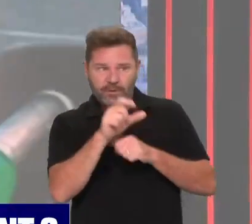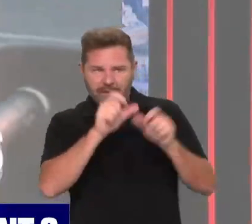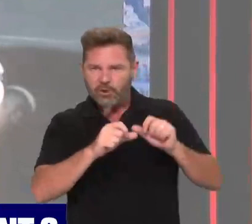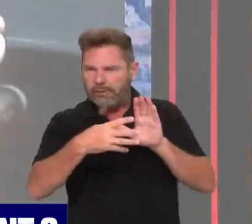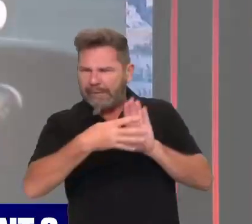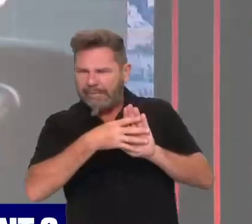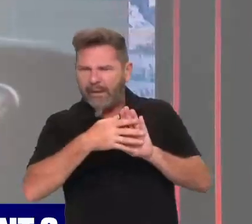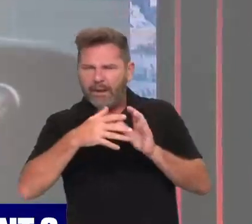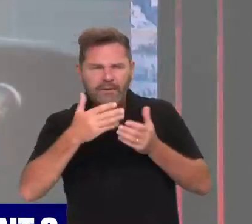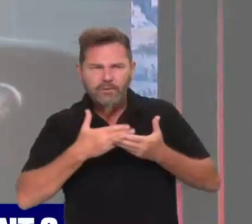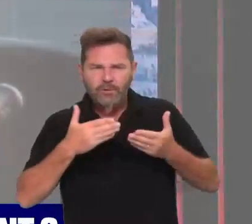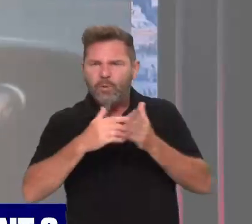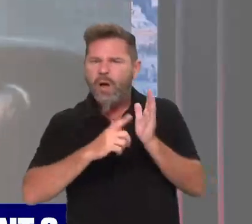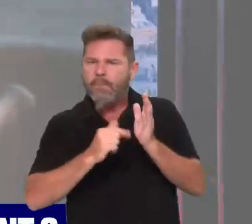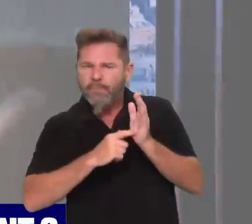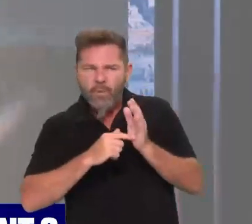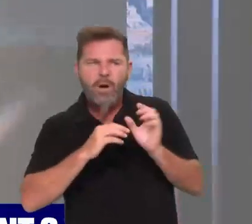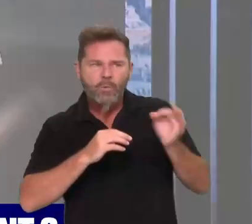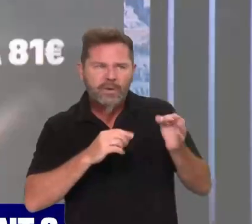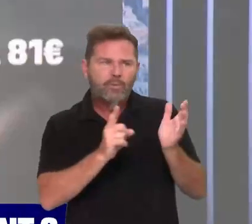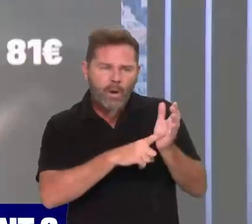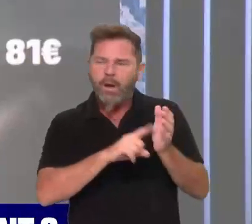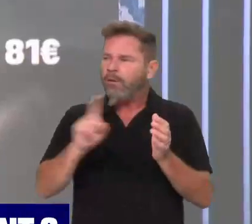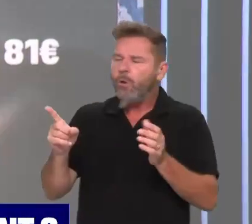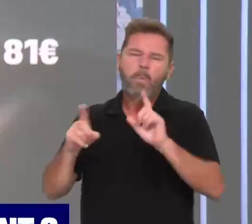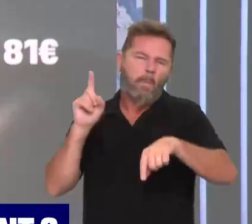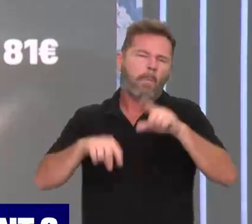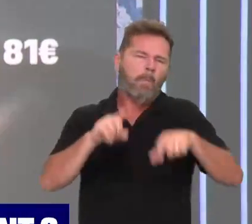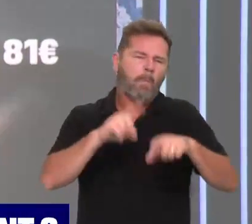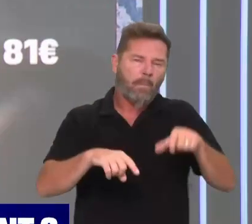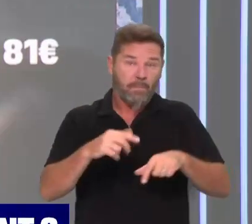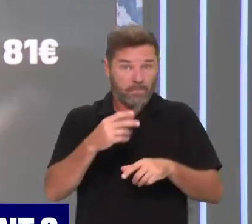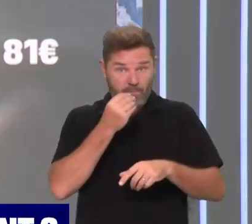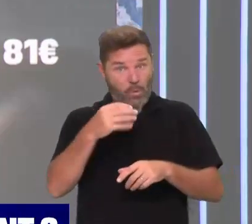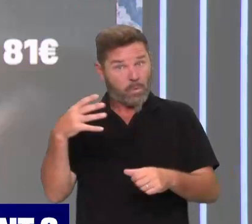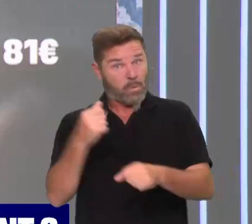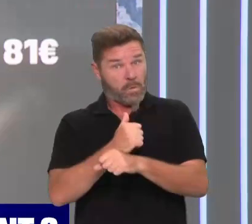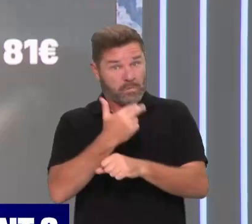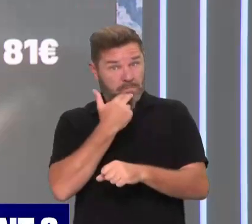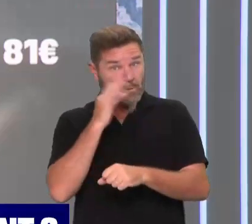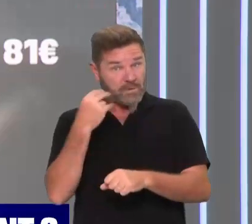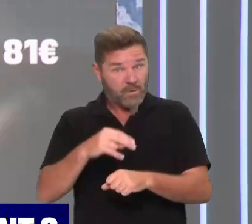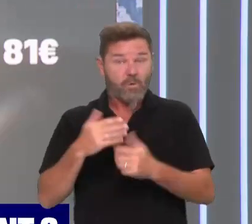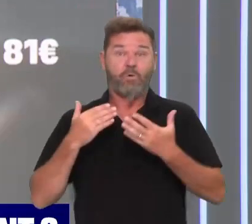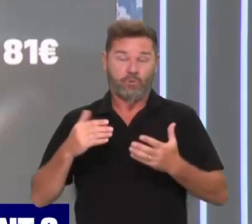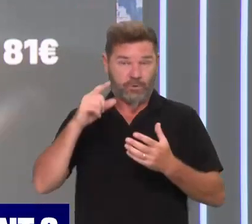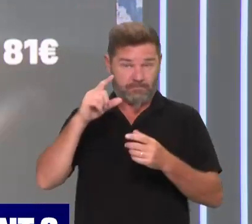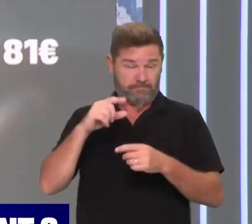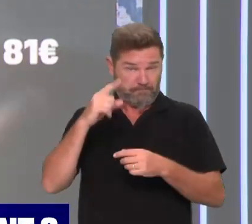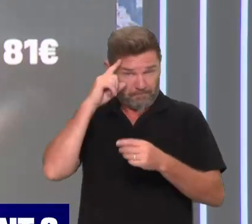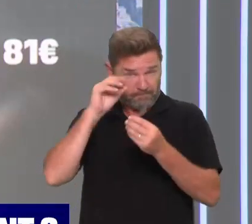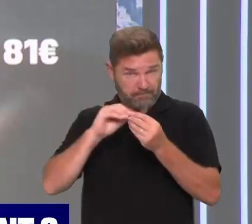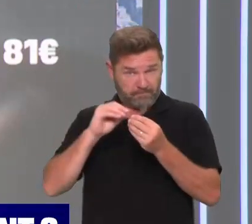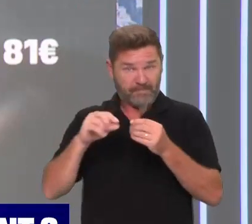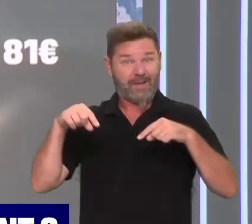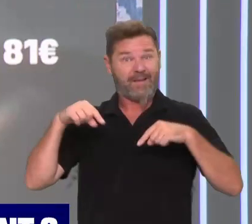fiscaux. Alors est-ce que ça a été efficace ? C'est la question qui se pose aujourd'hui. Eh bien regardez pour l'État, ça a été